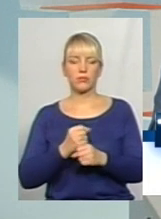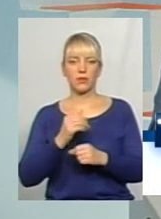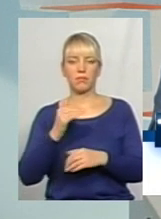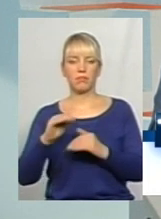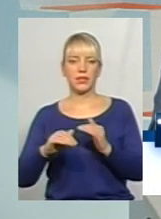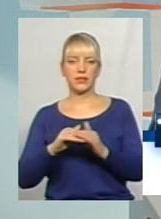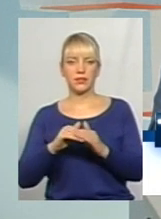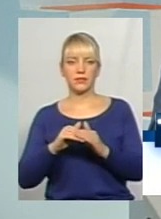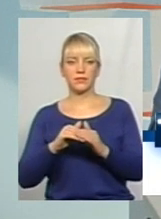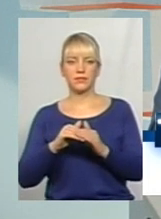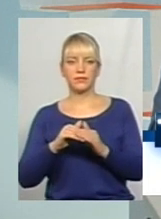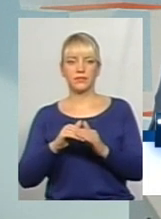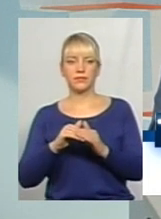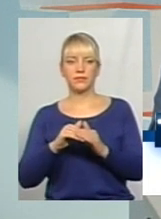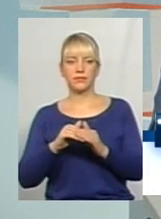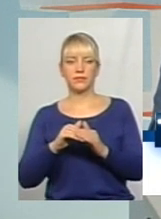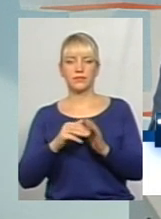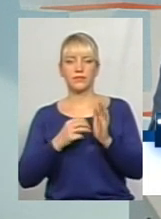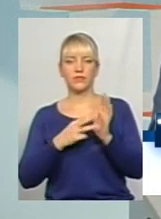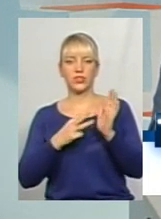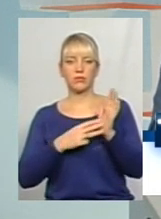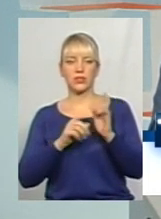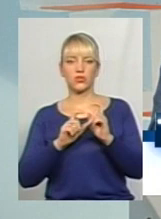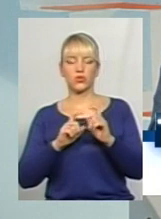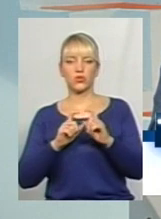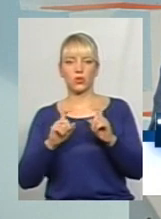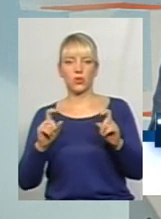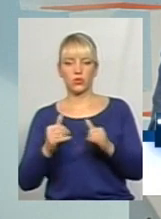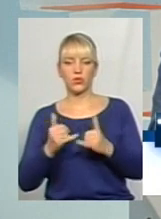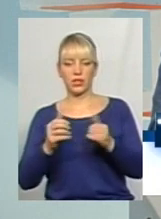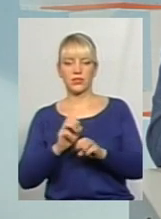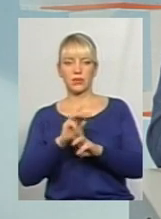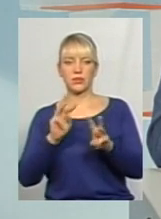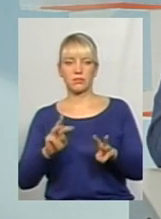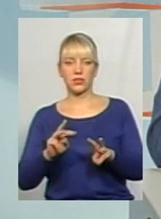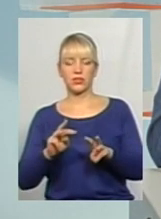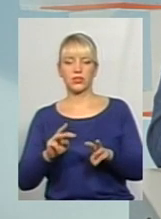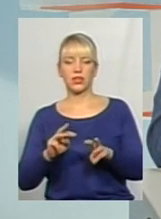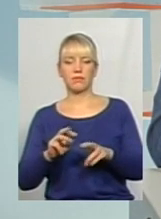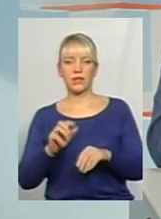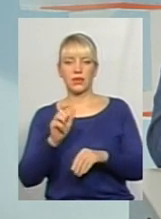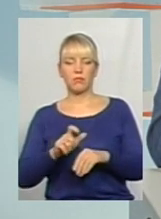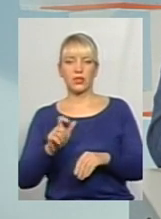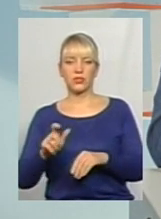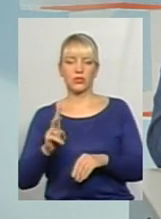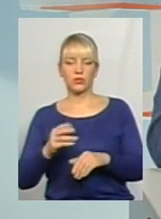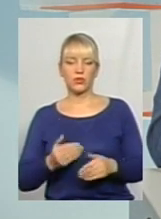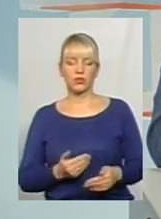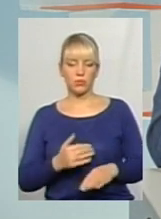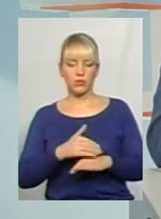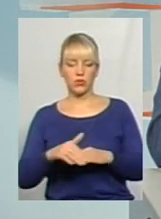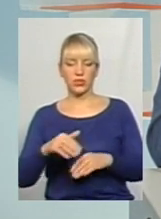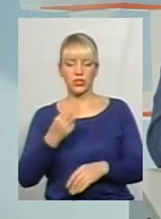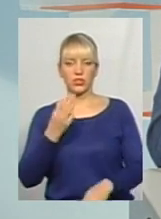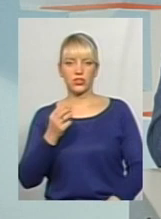18-ту школу для забезпечення безпосередньо мешканців, які прозивають по вулиці Щедріна,